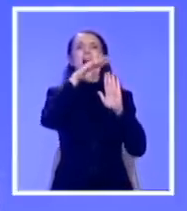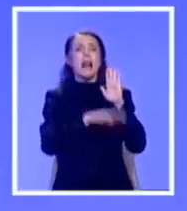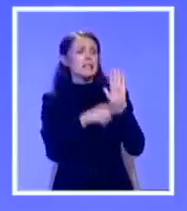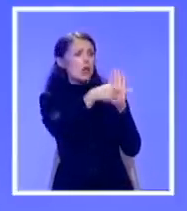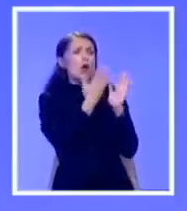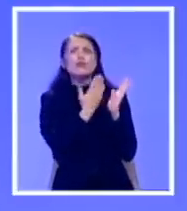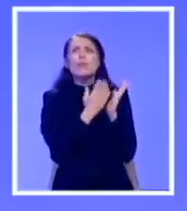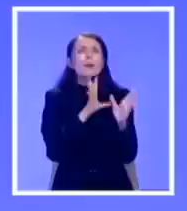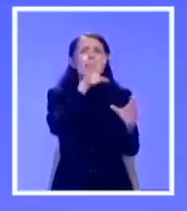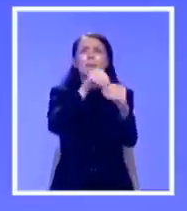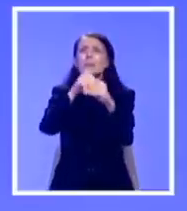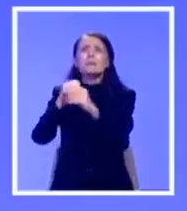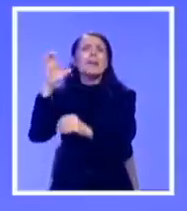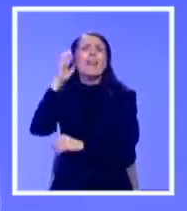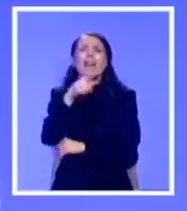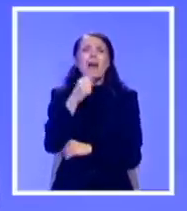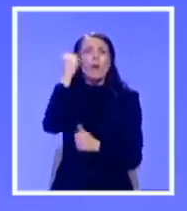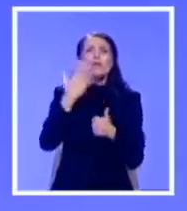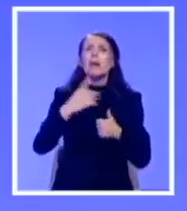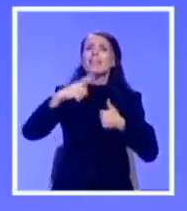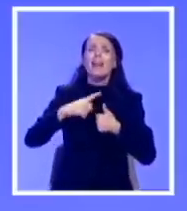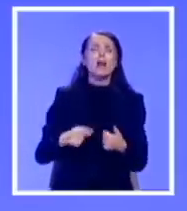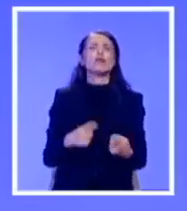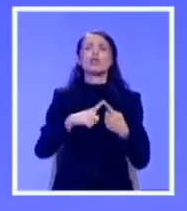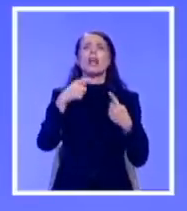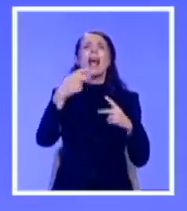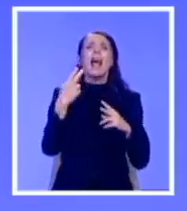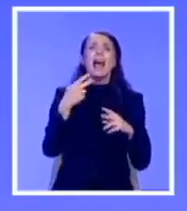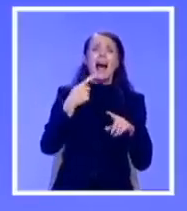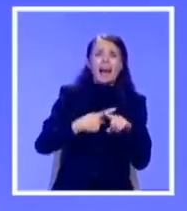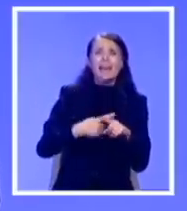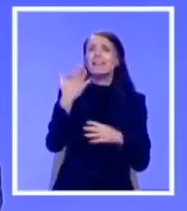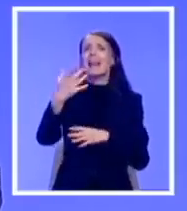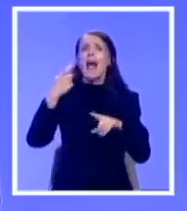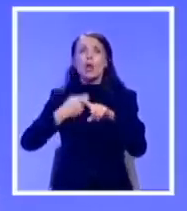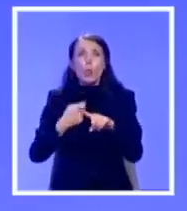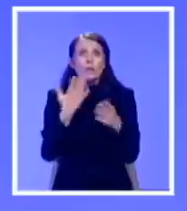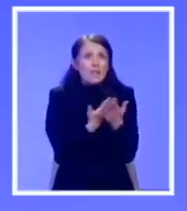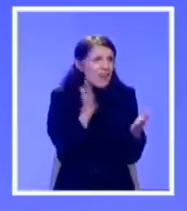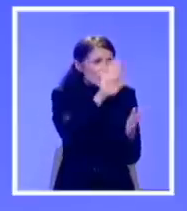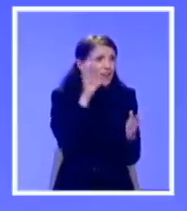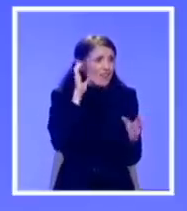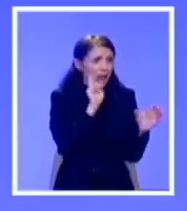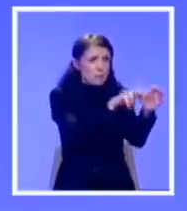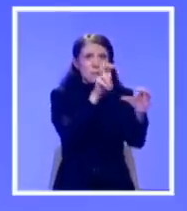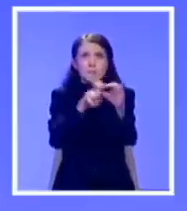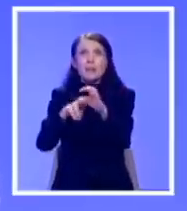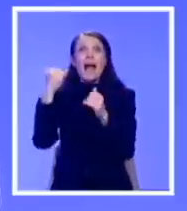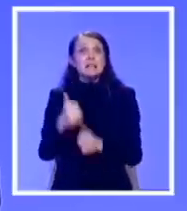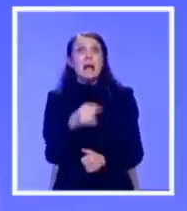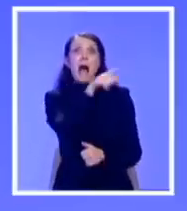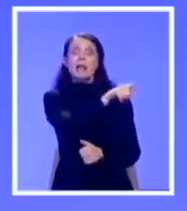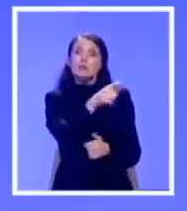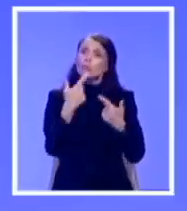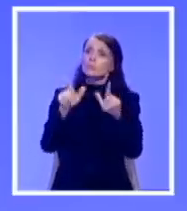Kosovo. Dakle, oni su bili vladi sa Tačijem, bili su vladi sa Hradinajem, bili su vladi sa Kurtijem, a sad su omogućili formiranje vlade Avdolaha Hotija.